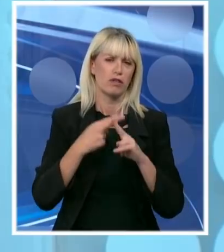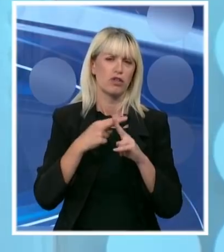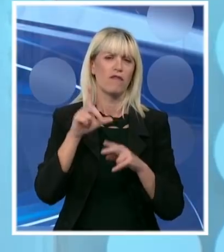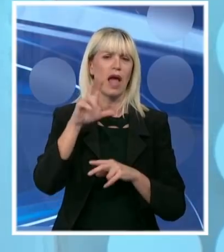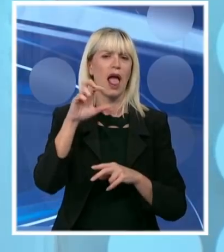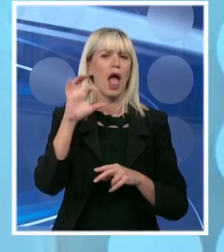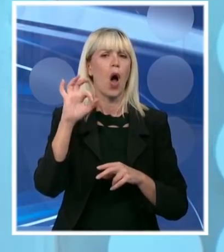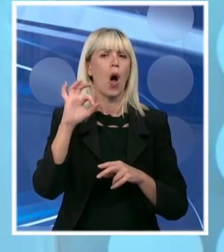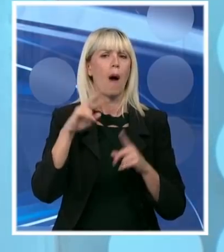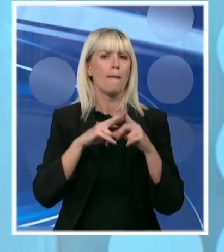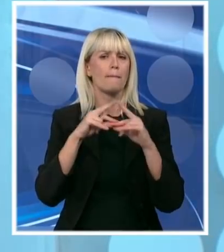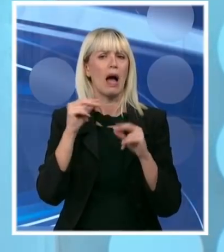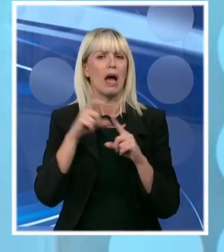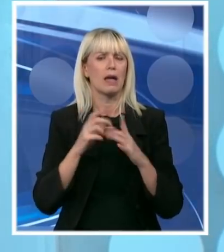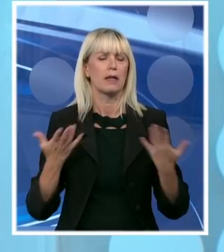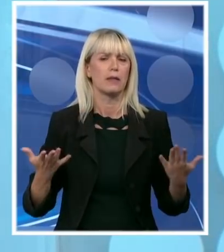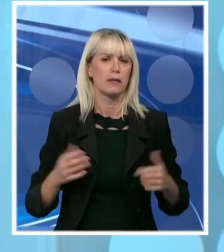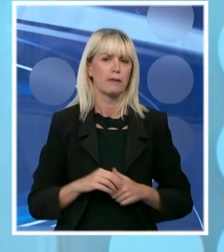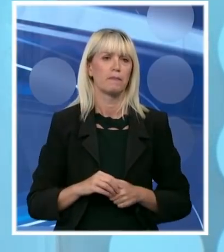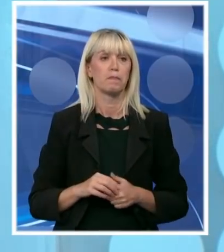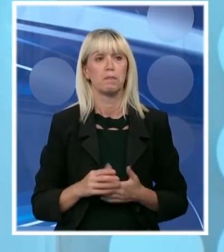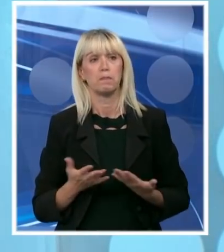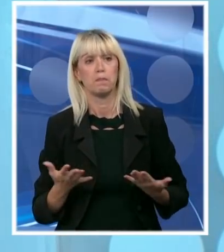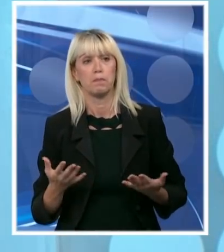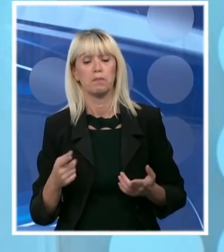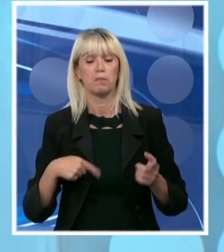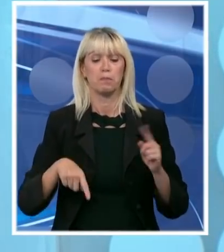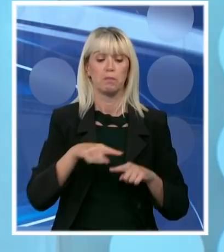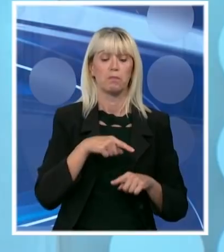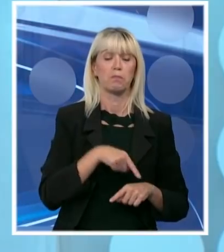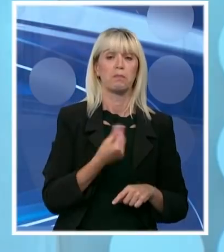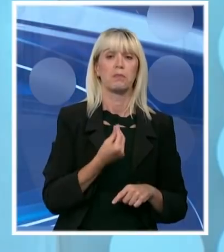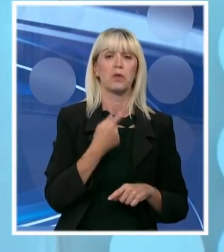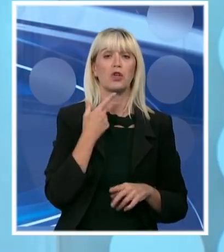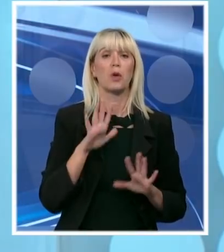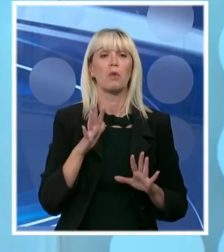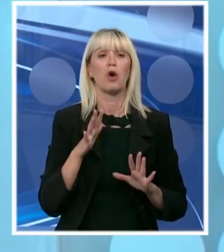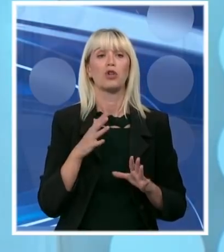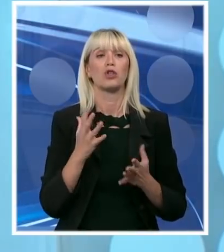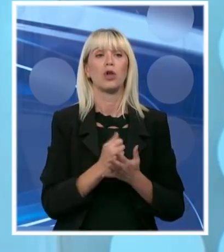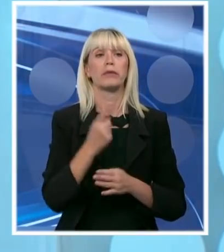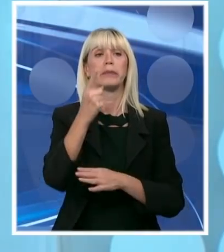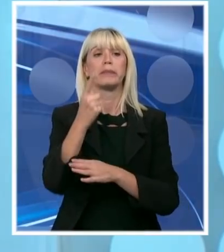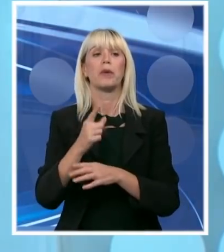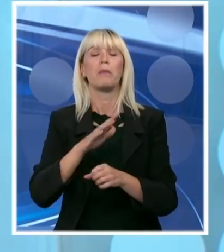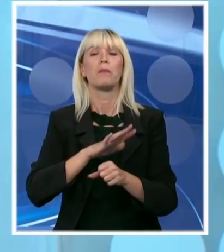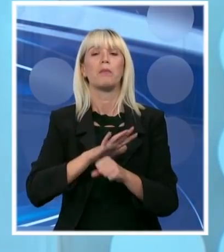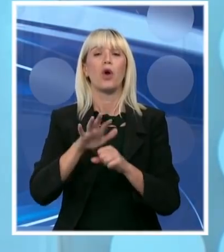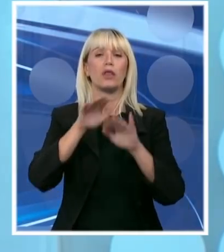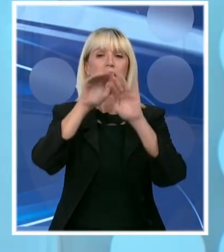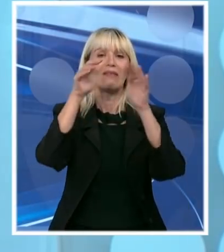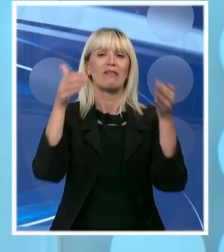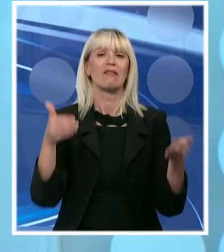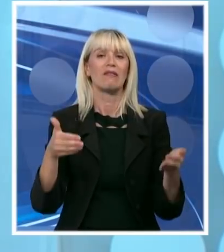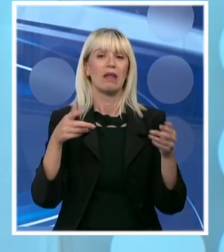Ne isključujemo mogućnosti. Naše službe kažu da je moguće da dobiju oruđe za protivoklopna vozila, za uništenje